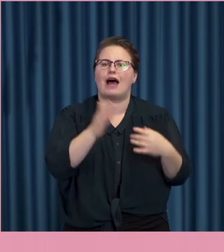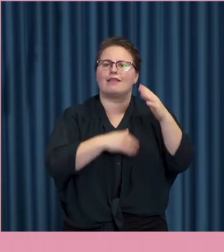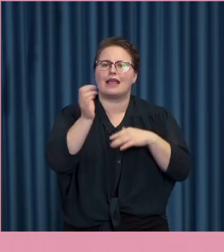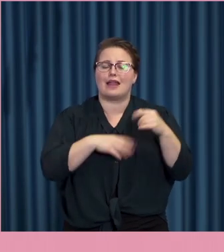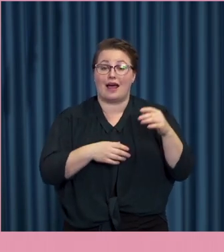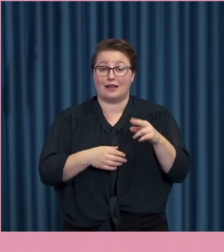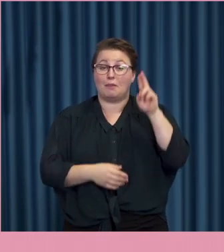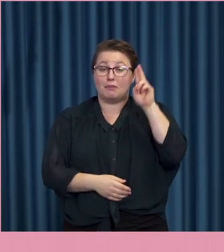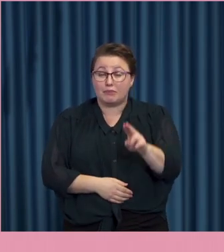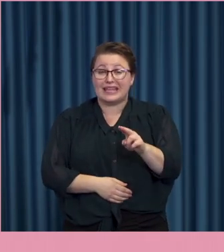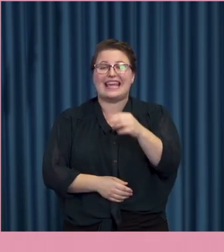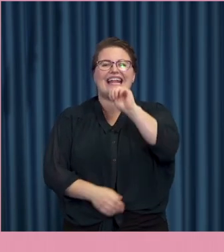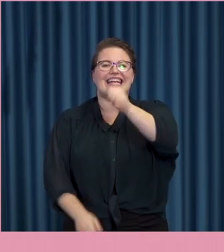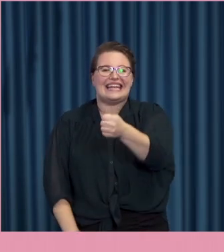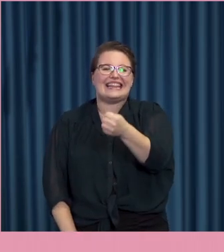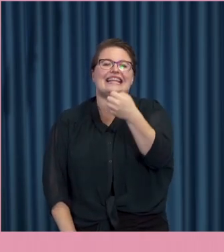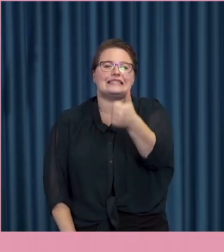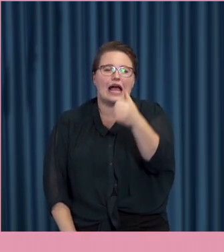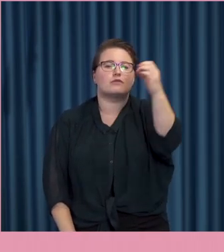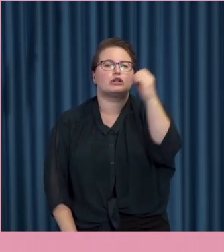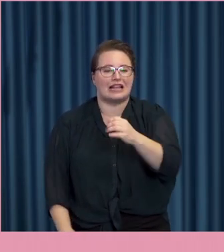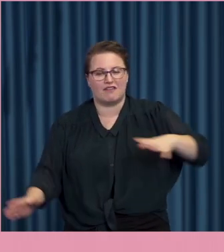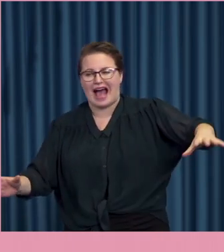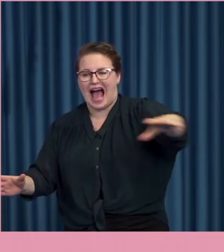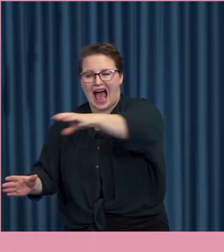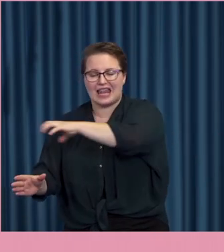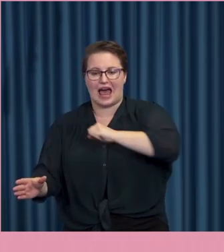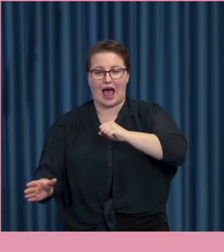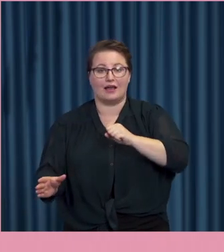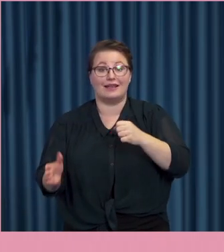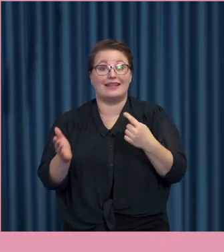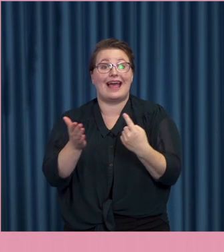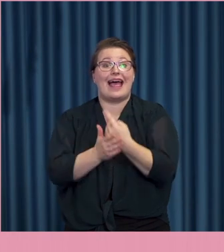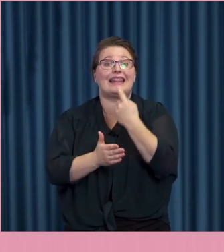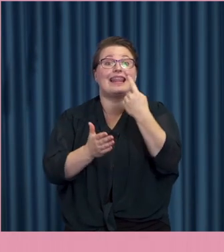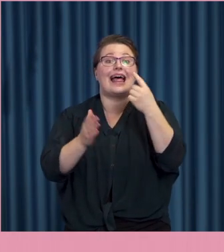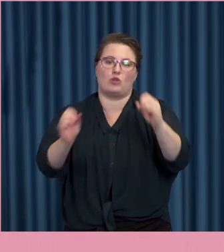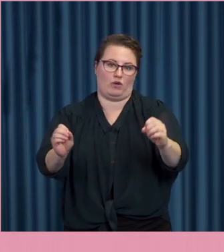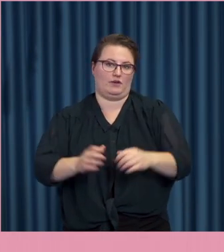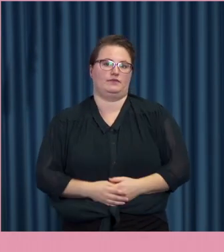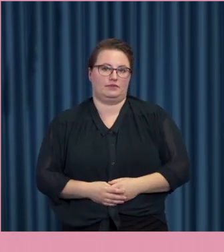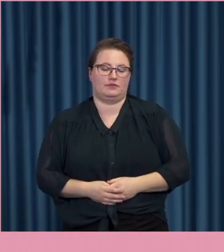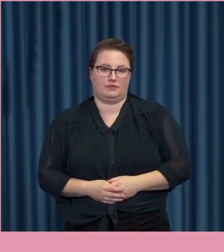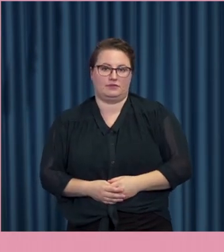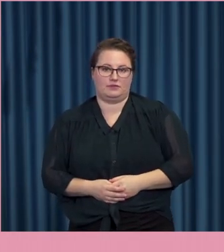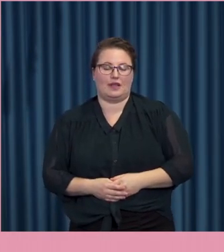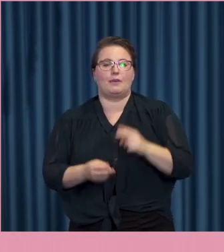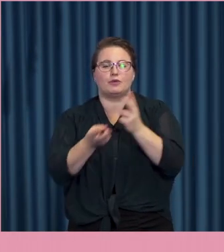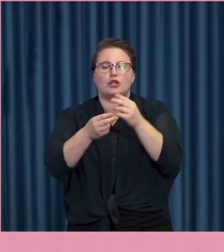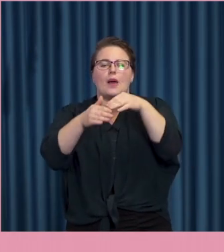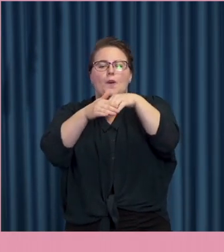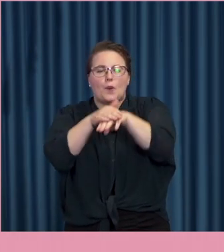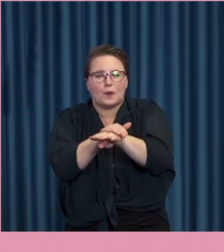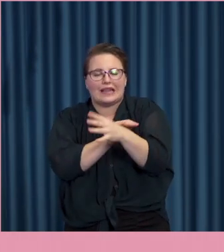I fler än 96 procent av fallen skedde ingenting. I färre än 4